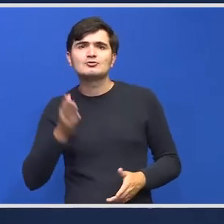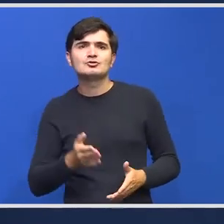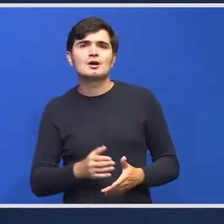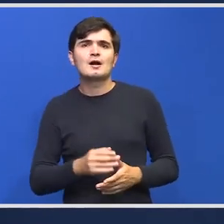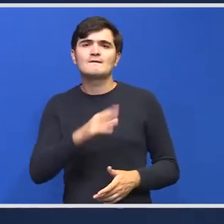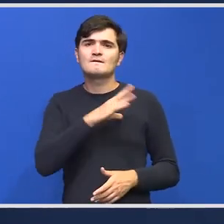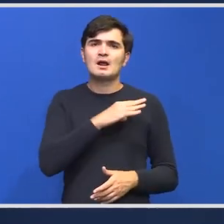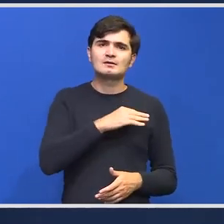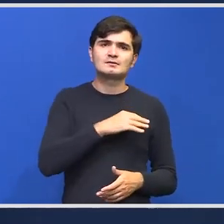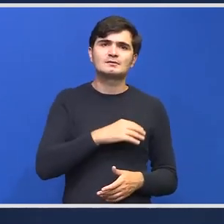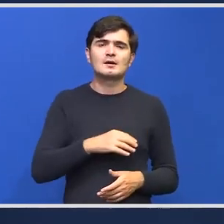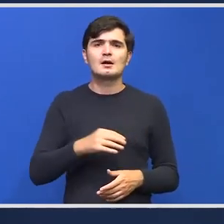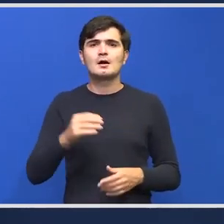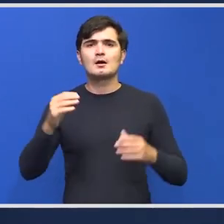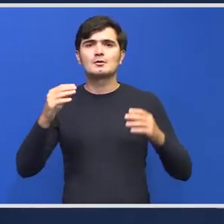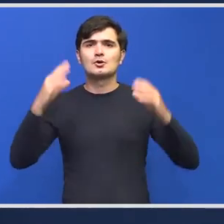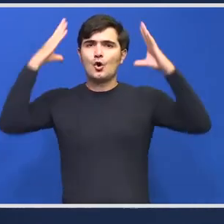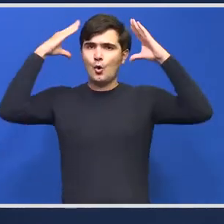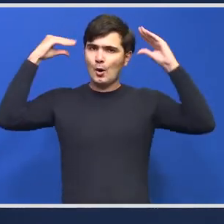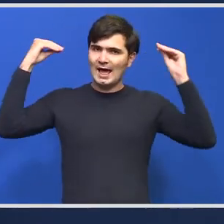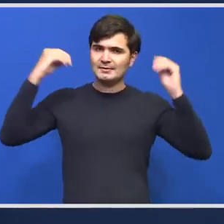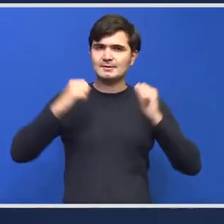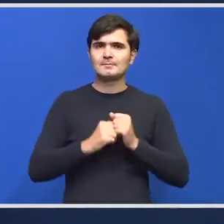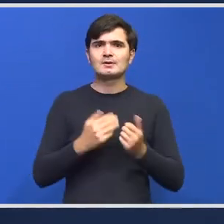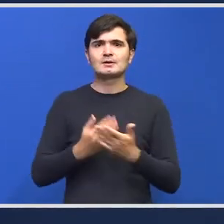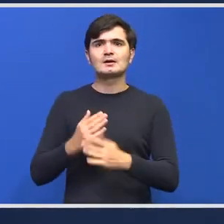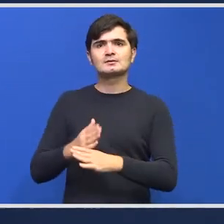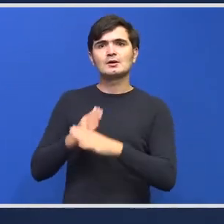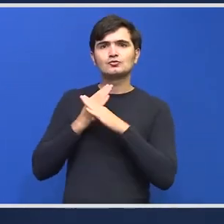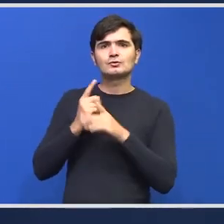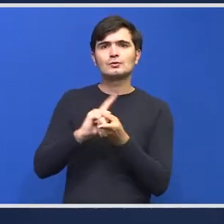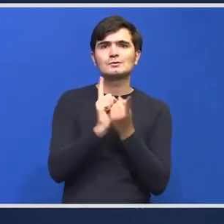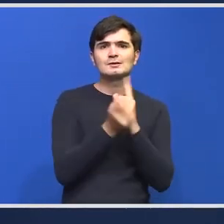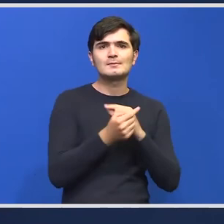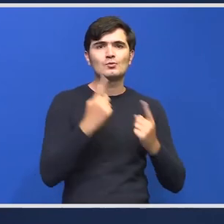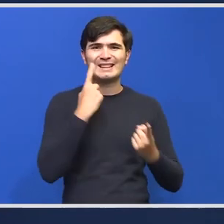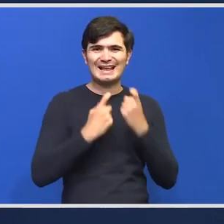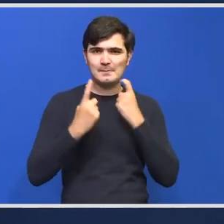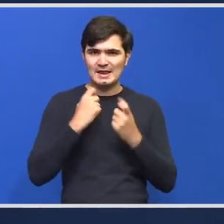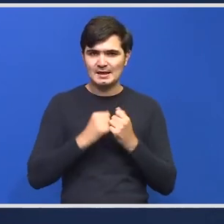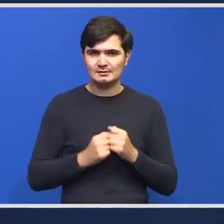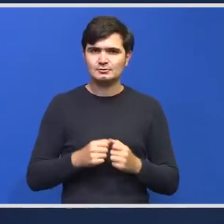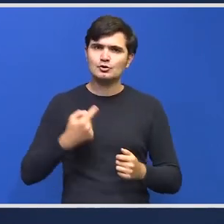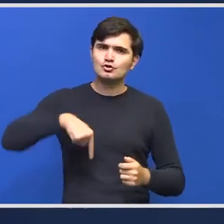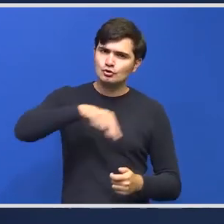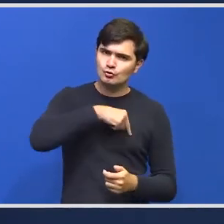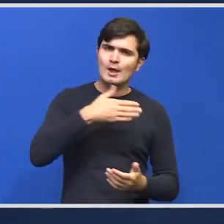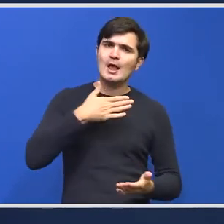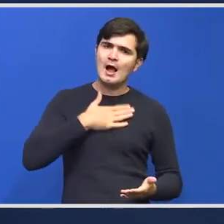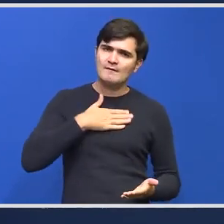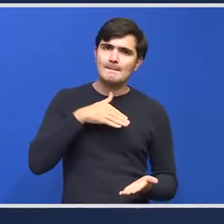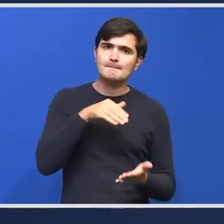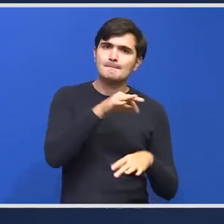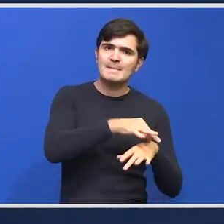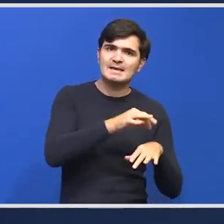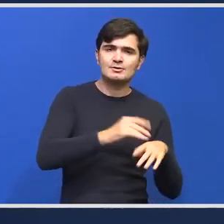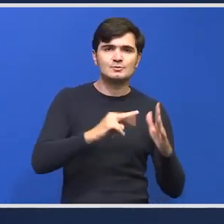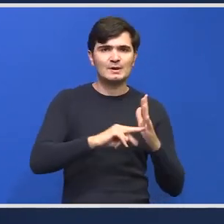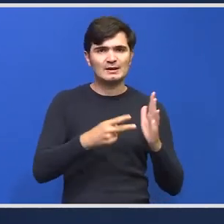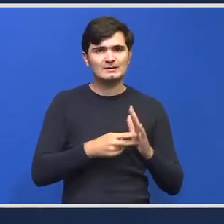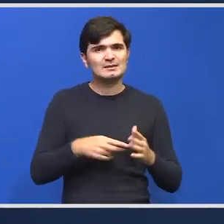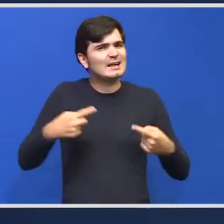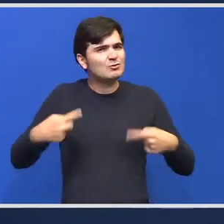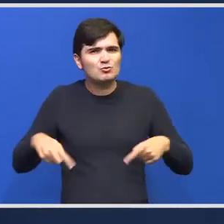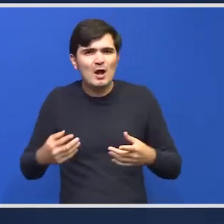Franța la fel Olanda să ajute cu schimburi de experiență avem medici pregătiți ce n-am avut